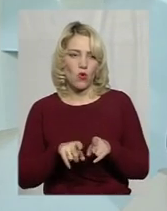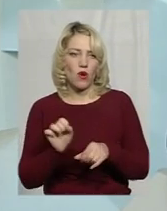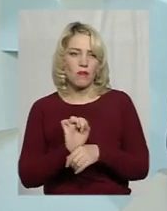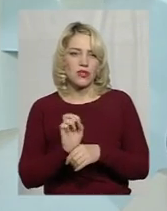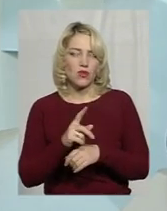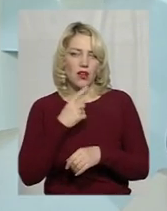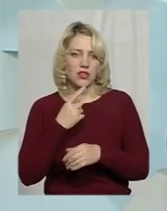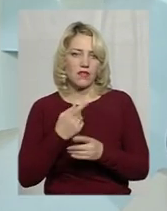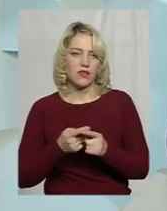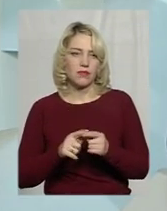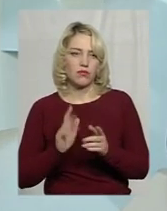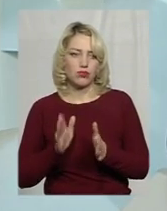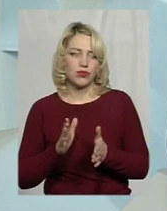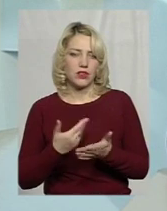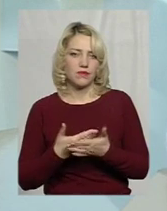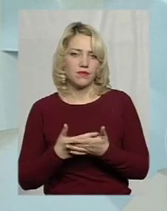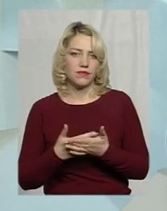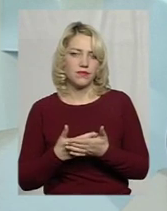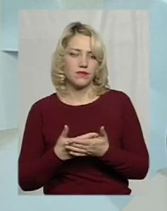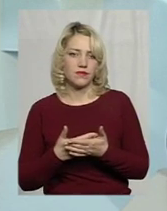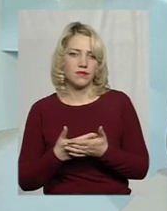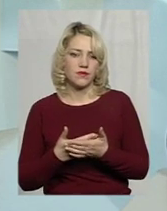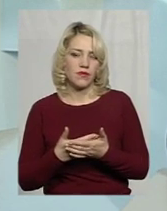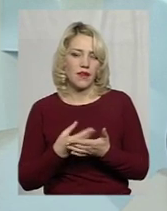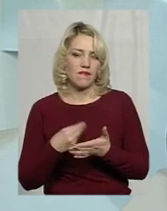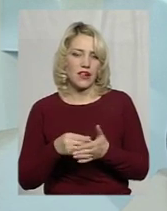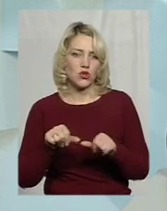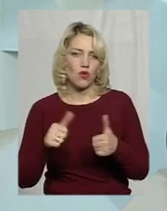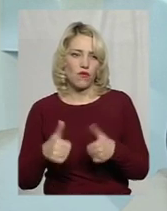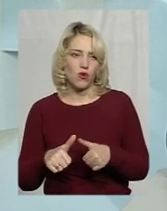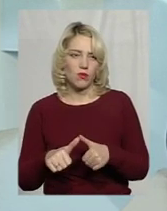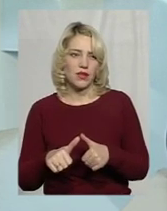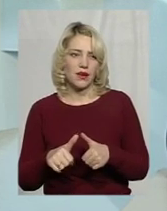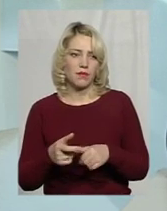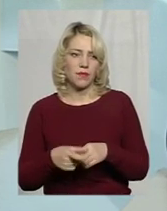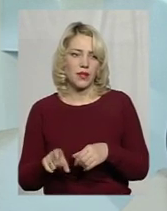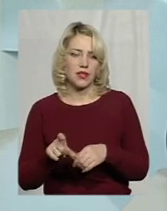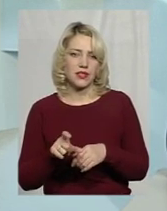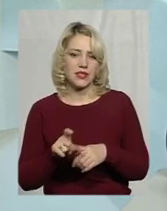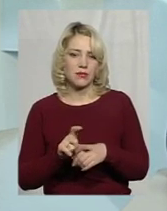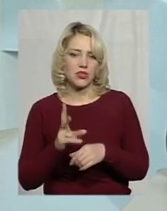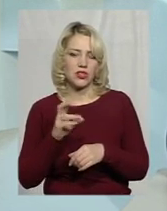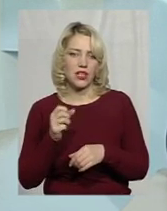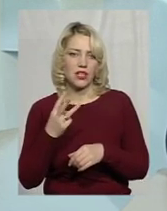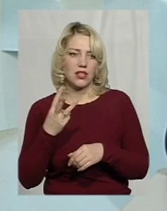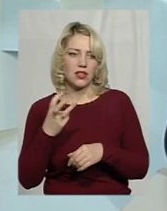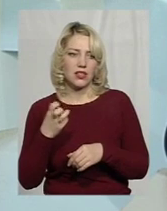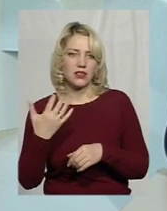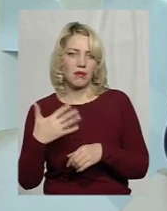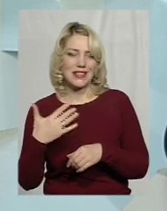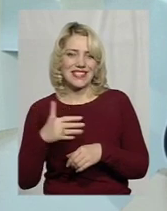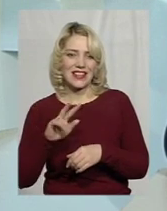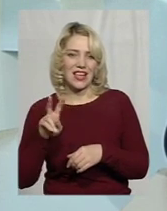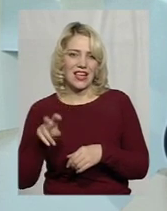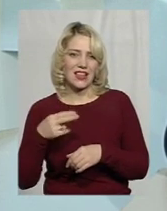колега, от вартість буде десь... вартість оформлення буде збільшена десь на 350 євро.